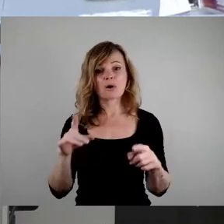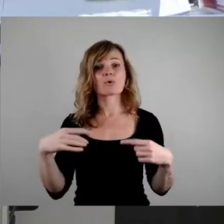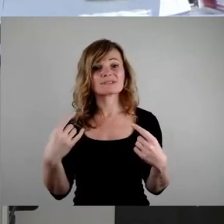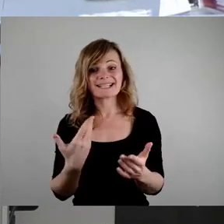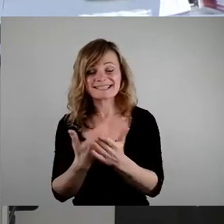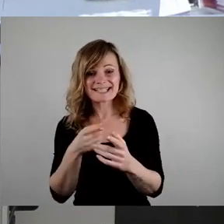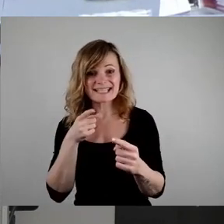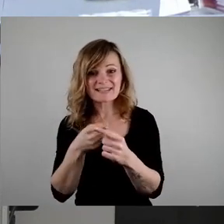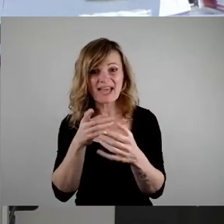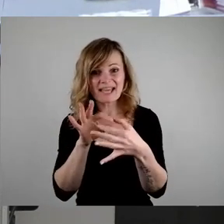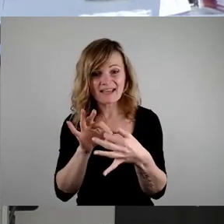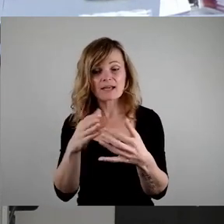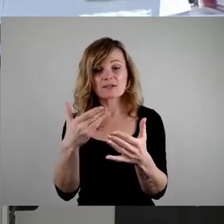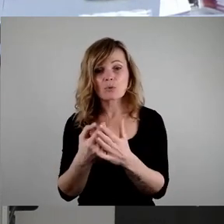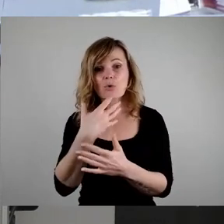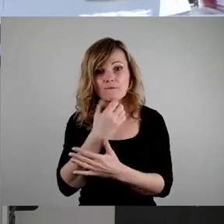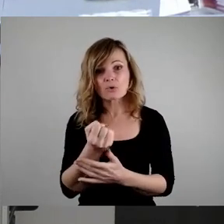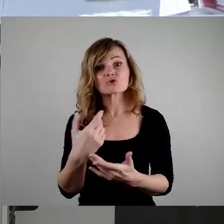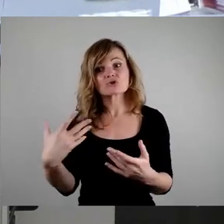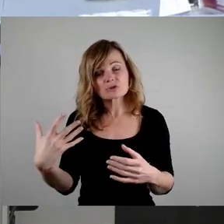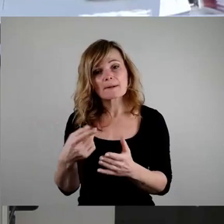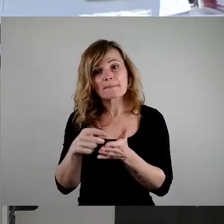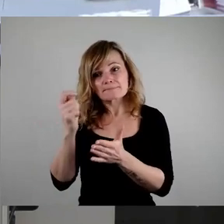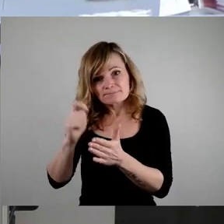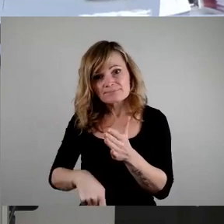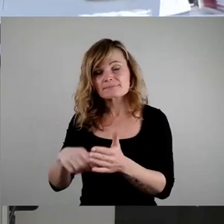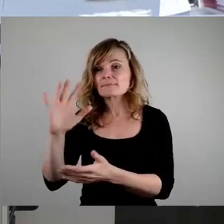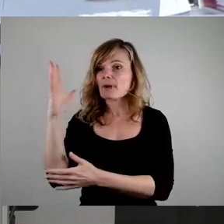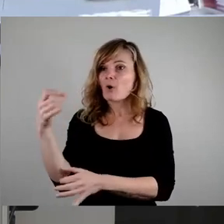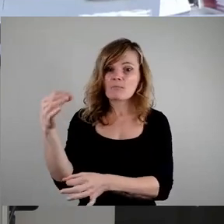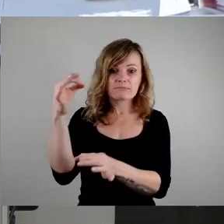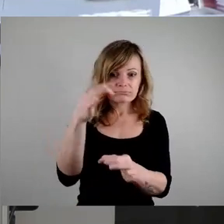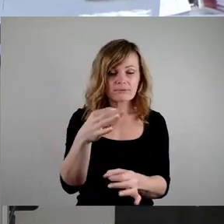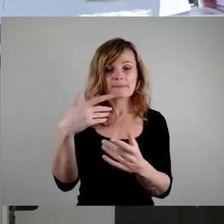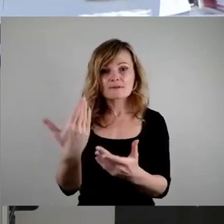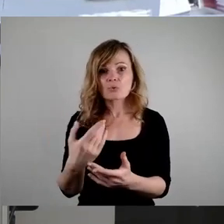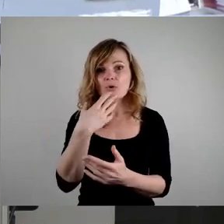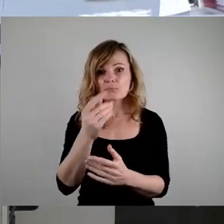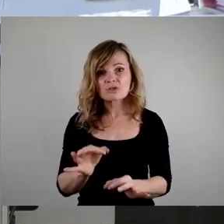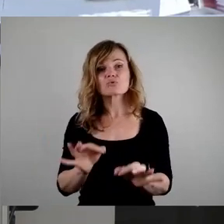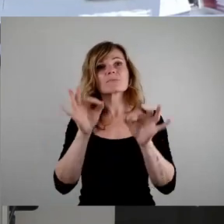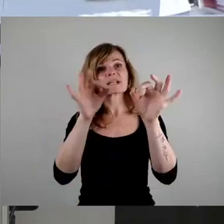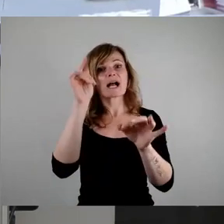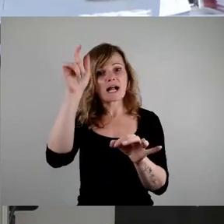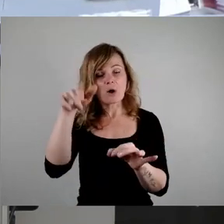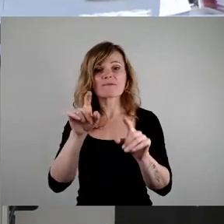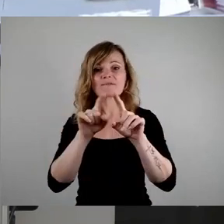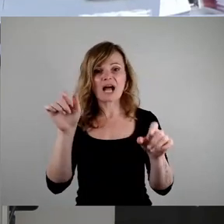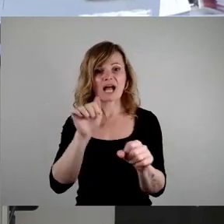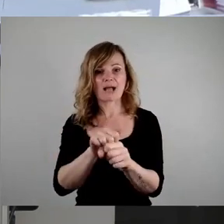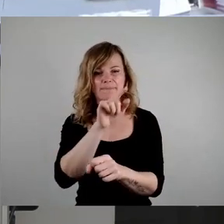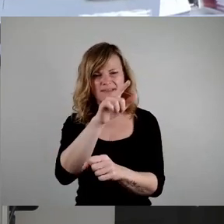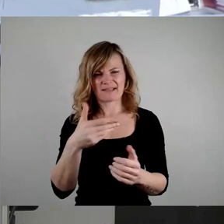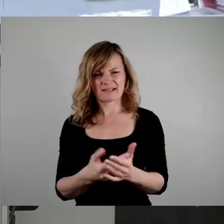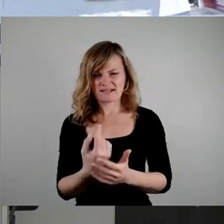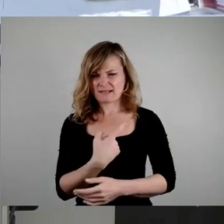damit ihr Wunsch erfüllt werden kann, übertragen werden muss an die Fachämter. Deshalb verstehe ich es nicht, wenn wir uns als Stadtrat hier hinstellen